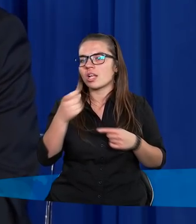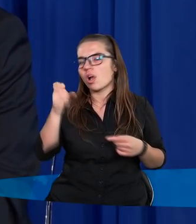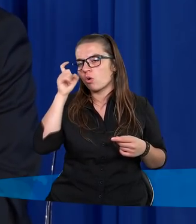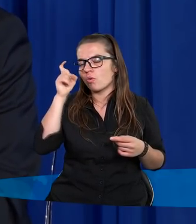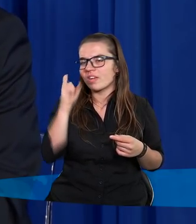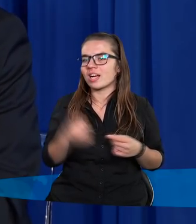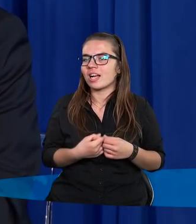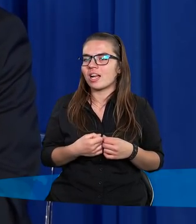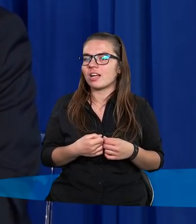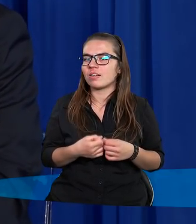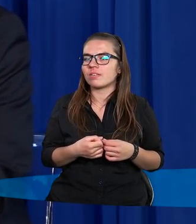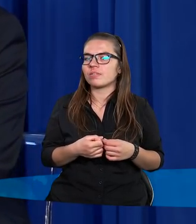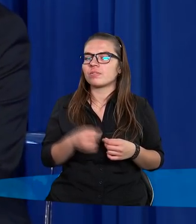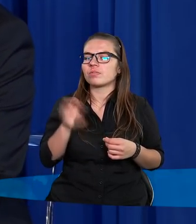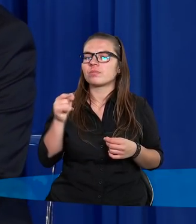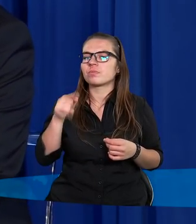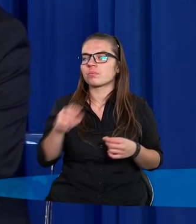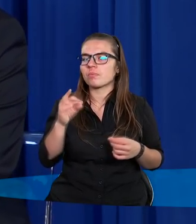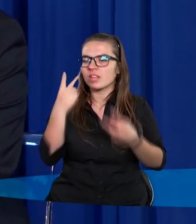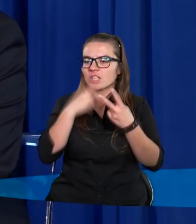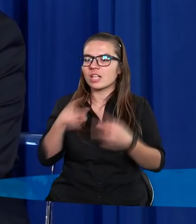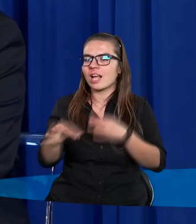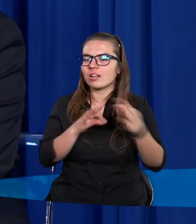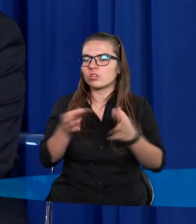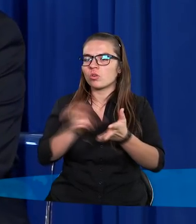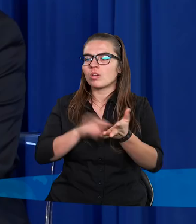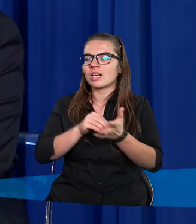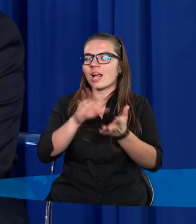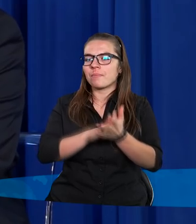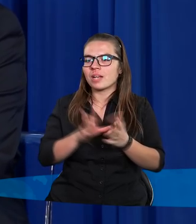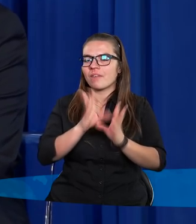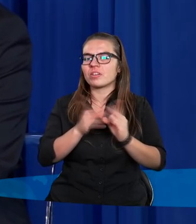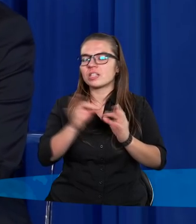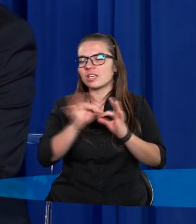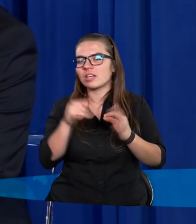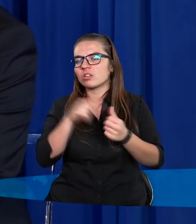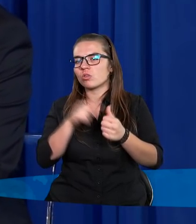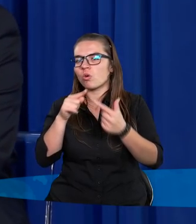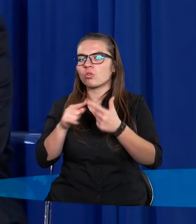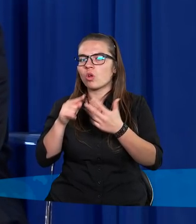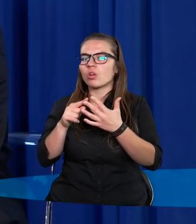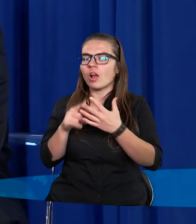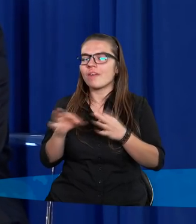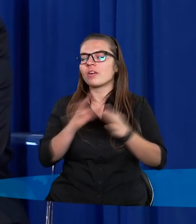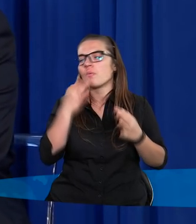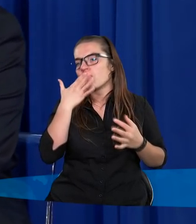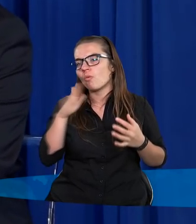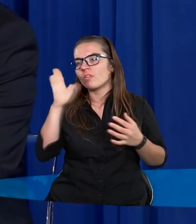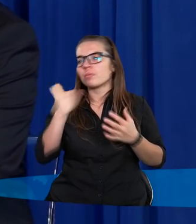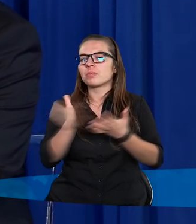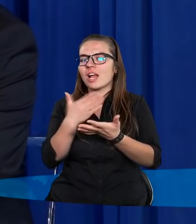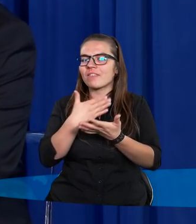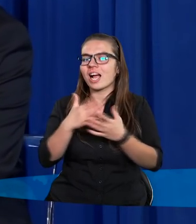człowieka. My czytając te historie, które są zapisane w Biblii, myśmy sobie wow, tu Pan Bóg mówi, tam Pan Bóg mówi,